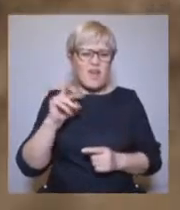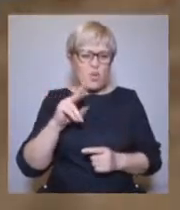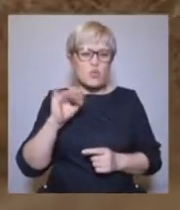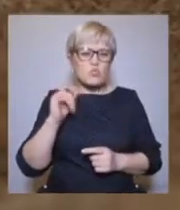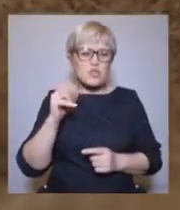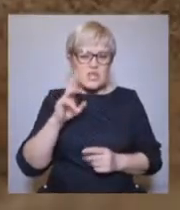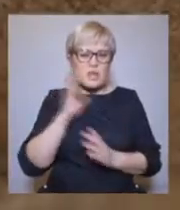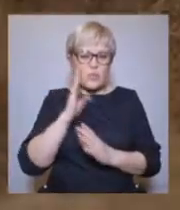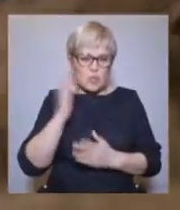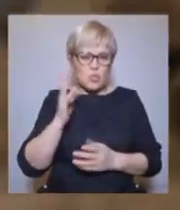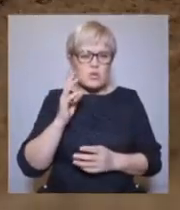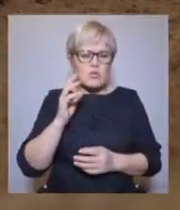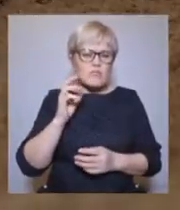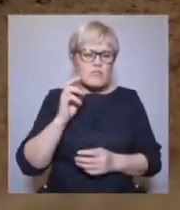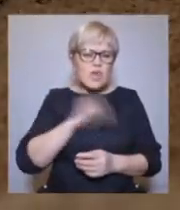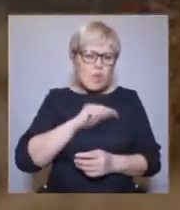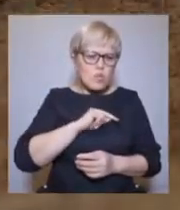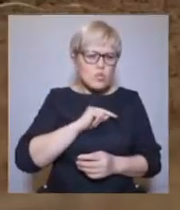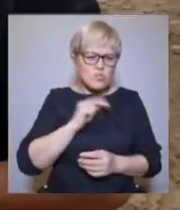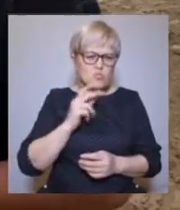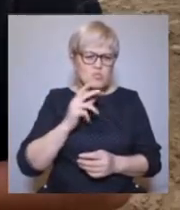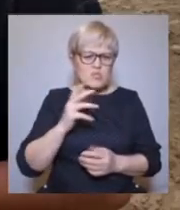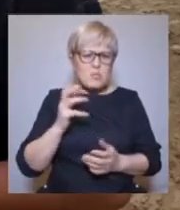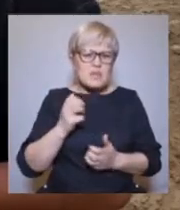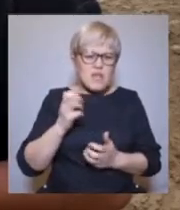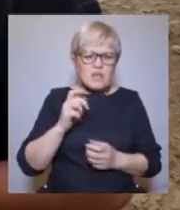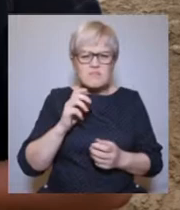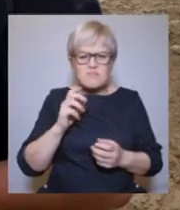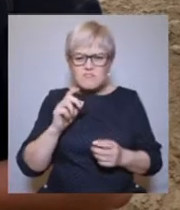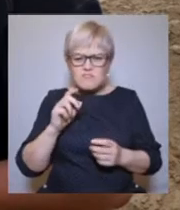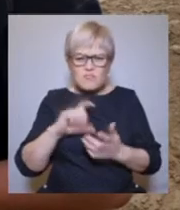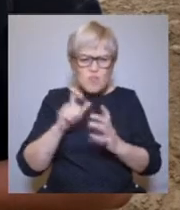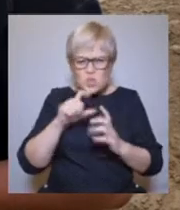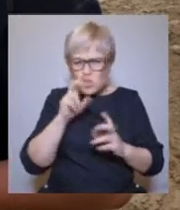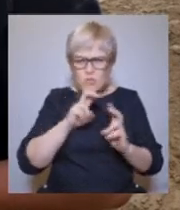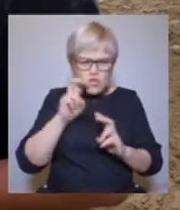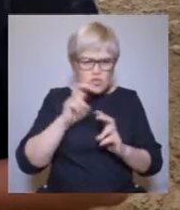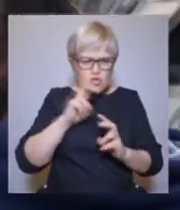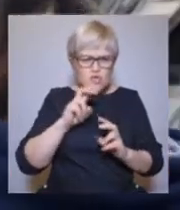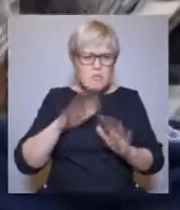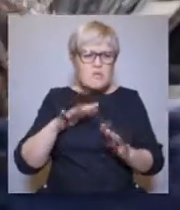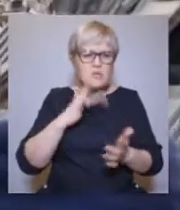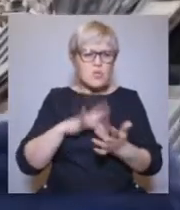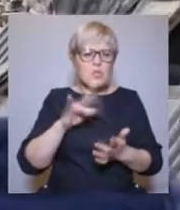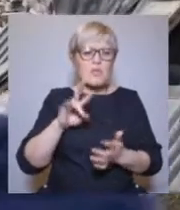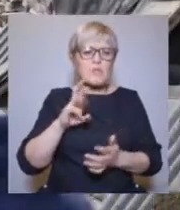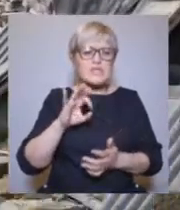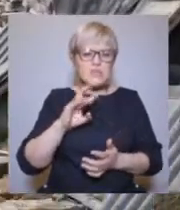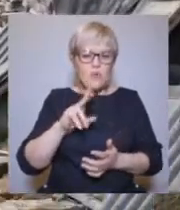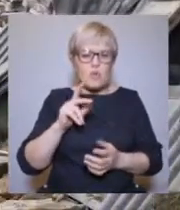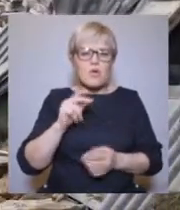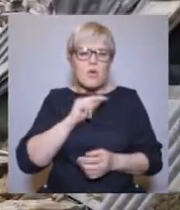человека ведут аварийно-спасательные раскопки на городище Нексимволь. Руководит работами кандидат